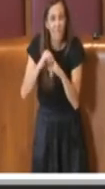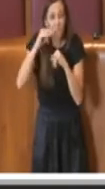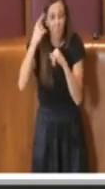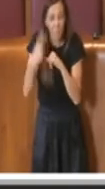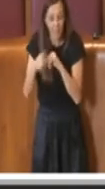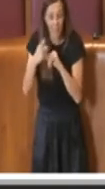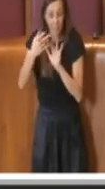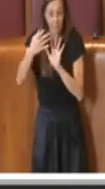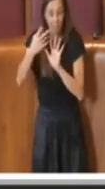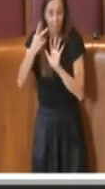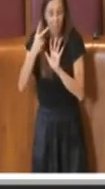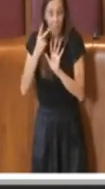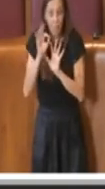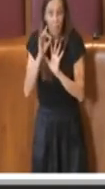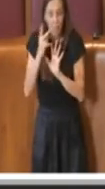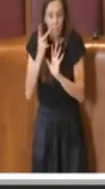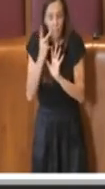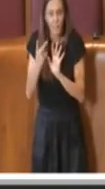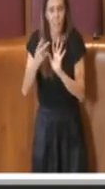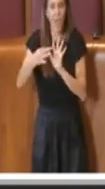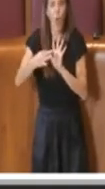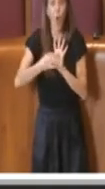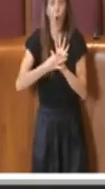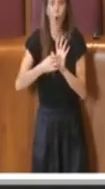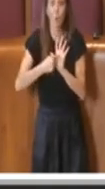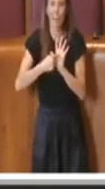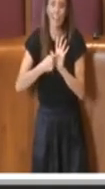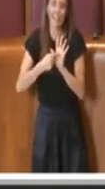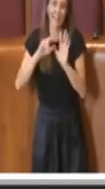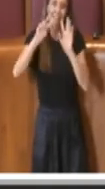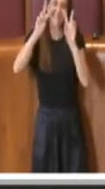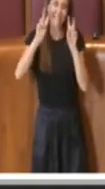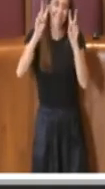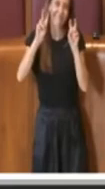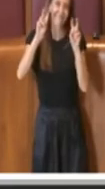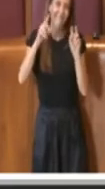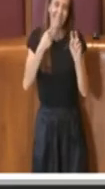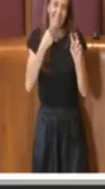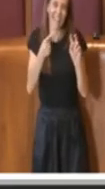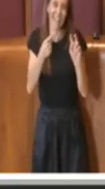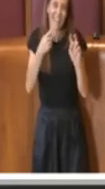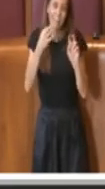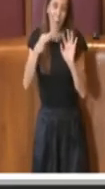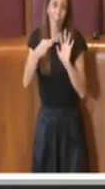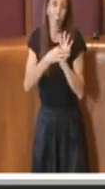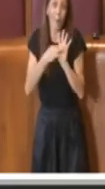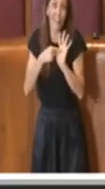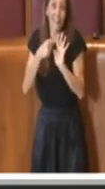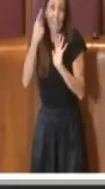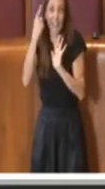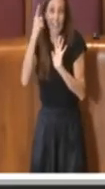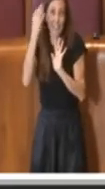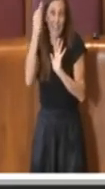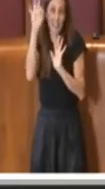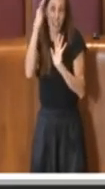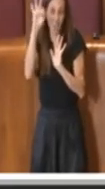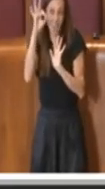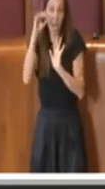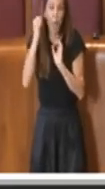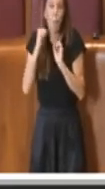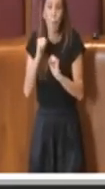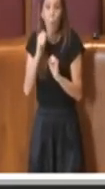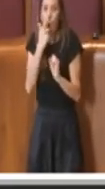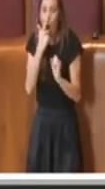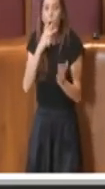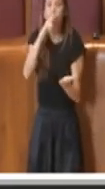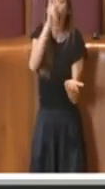che diciamo così si può dire speciale, io la potrei così chiamare, si applica agli immobili ERP di Roma Capitale